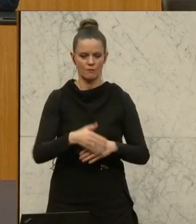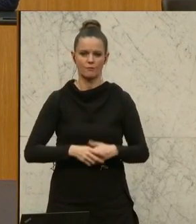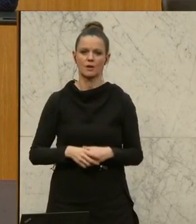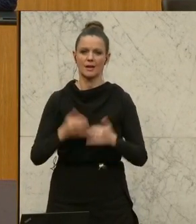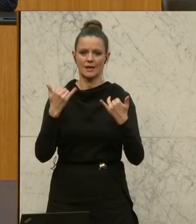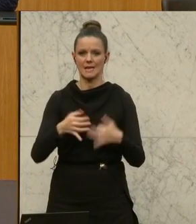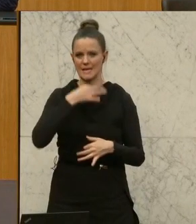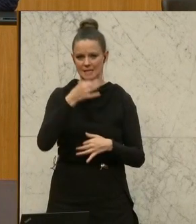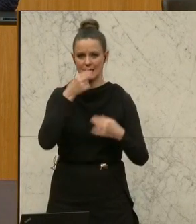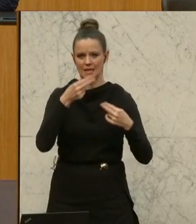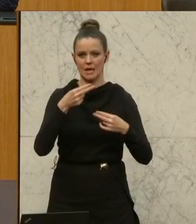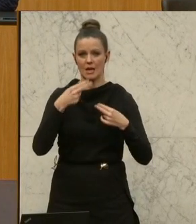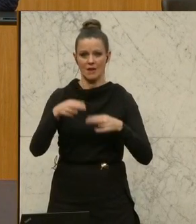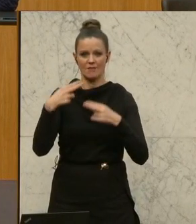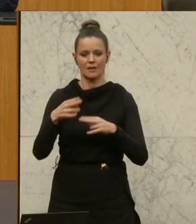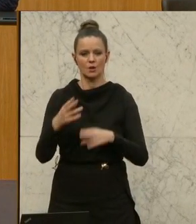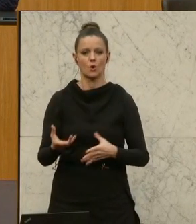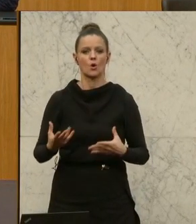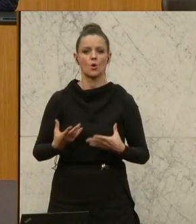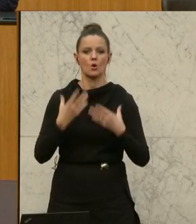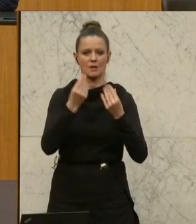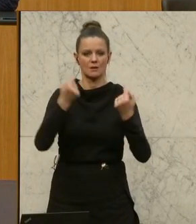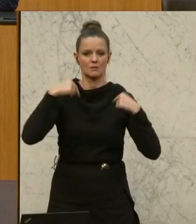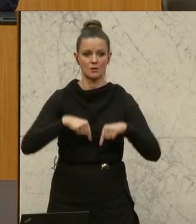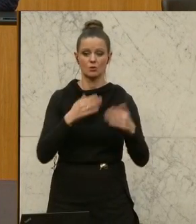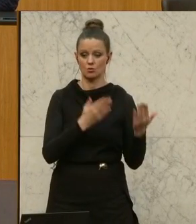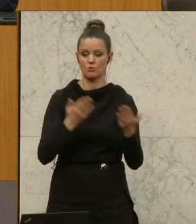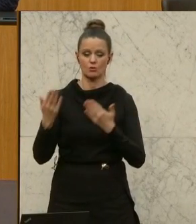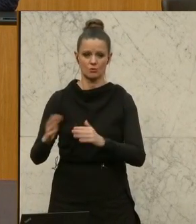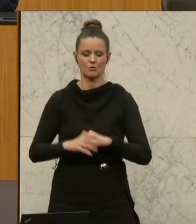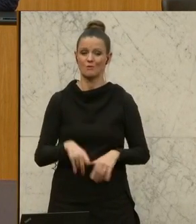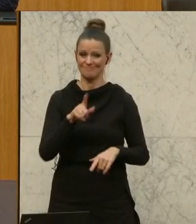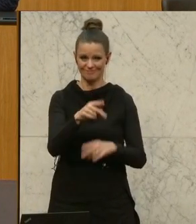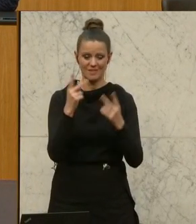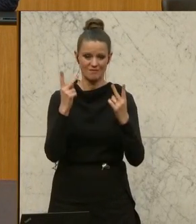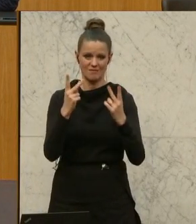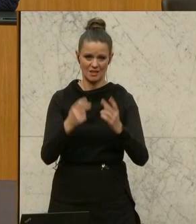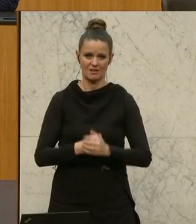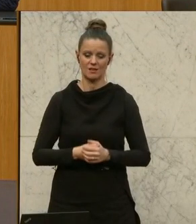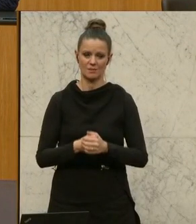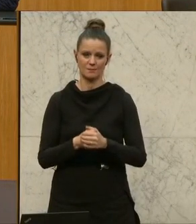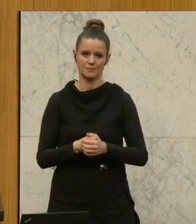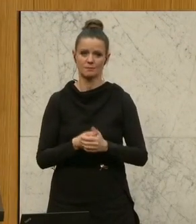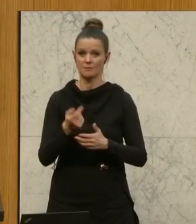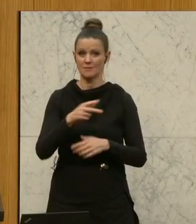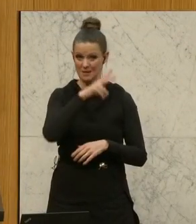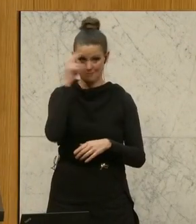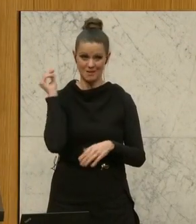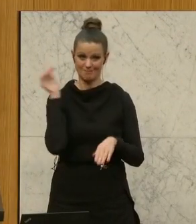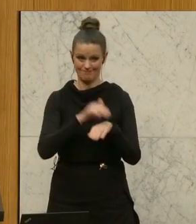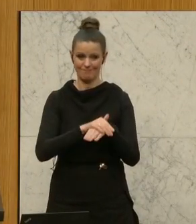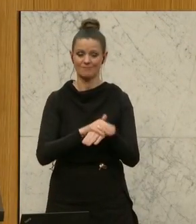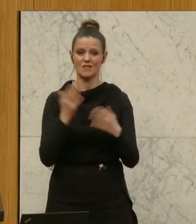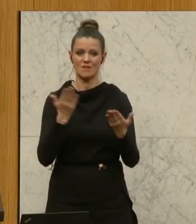Rede fortfahren und ich übergebe den Vorsitz. Da wie dort, und das ist der entscheidende Punkt, da wie dort erkennen die Menschen eines,